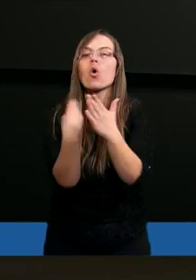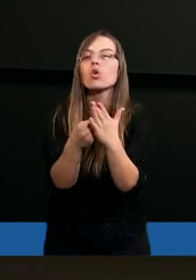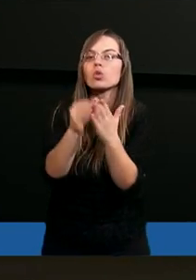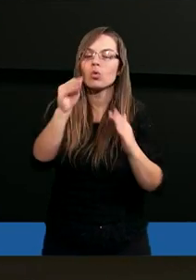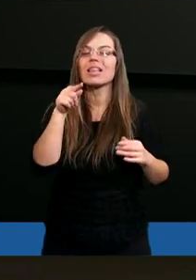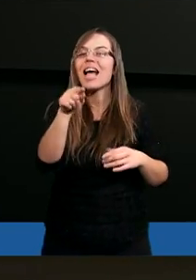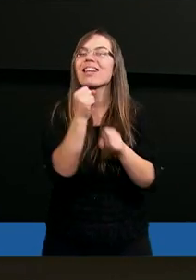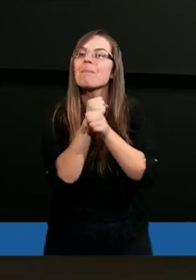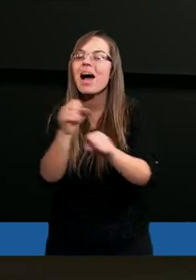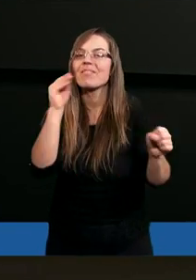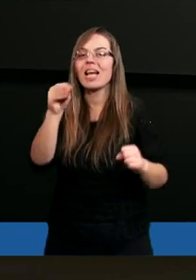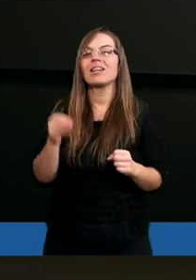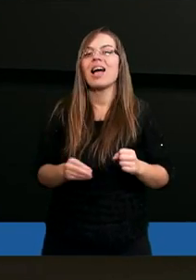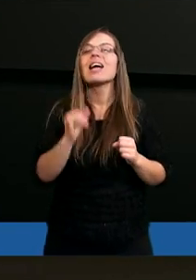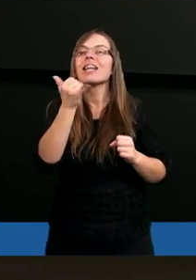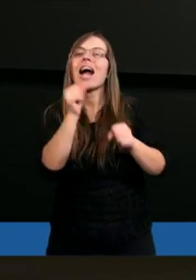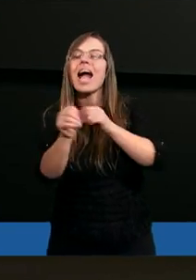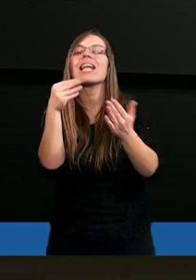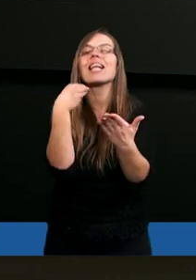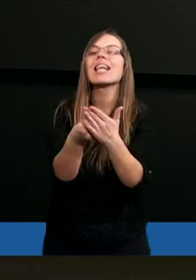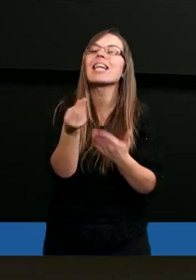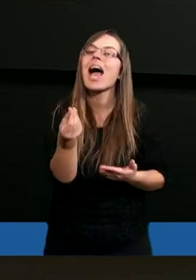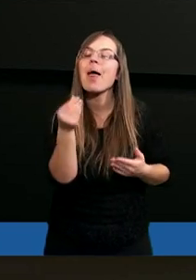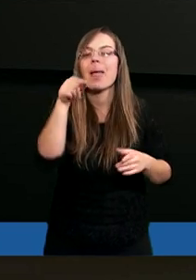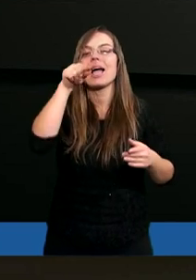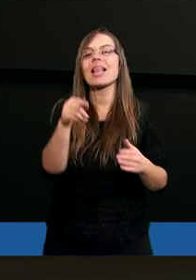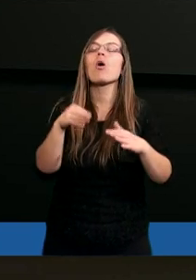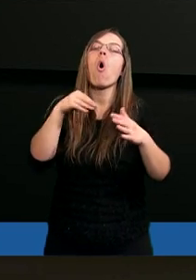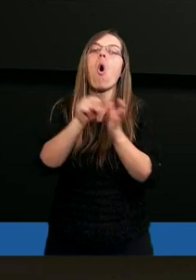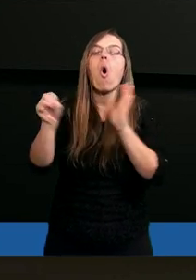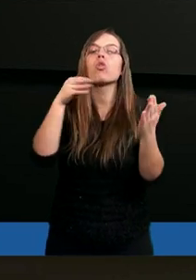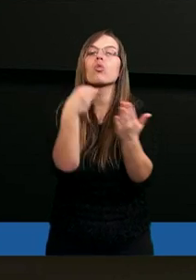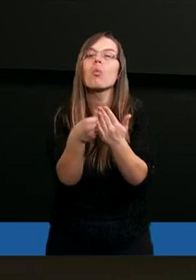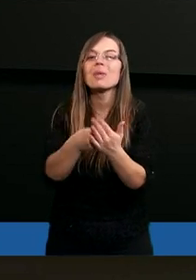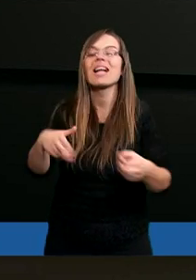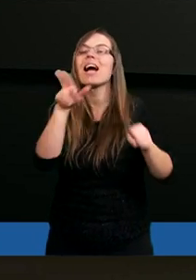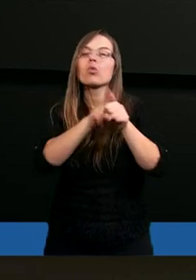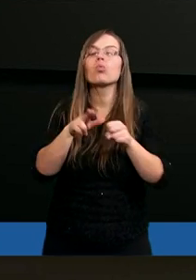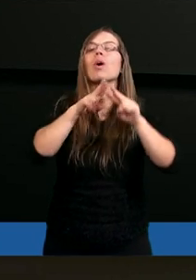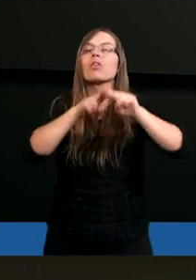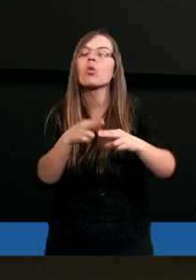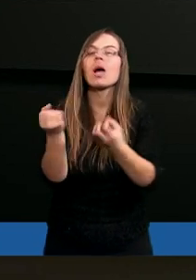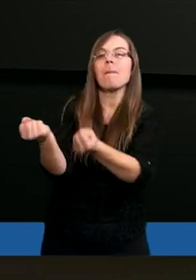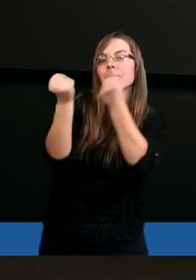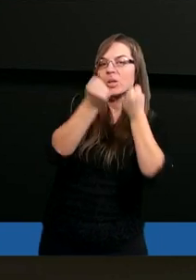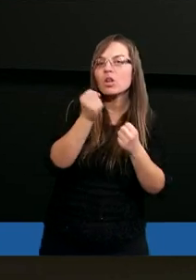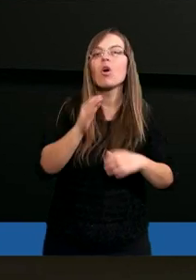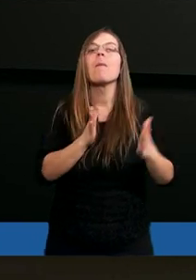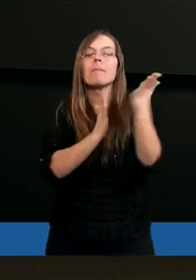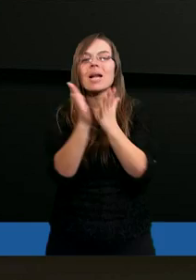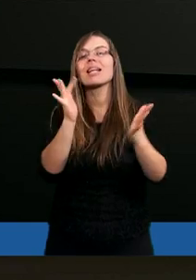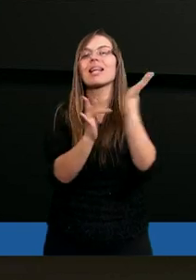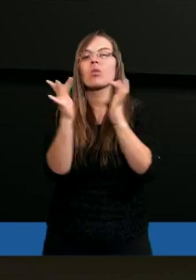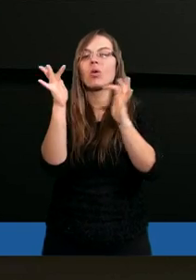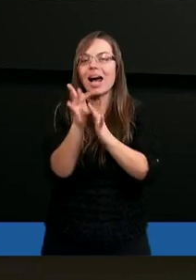kosztuje to zbawienie? Jaka jest cena tego odkupienia, które zostało przyniesione przez